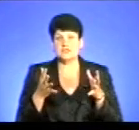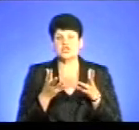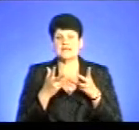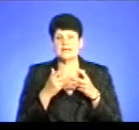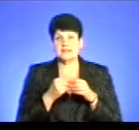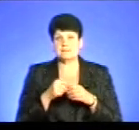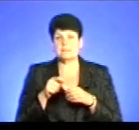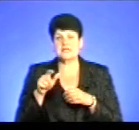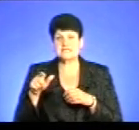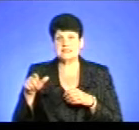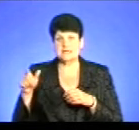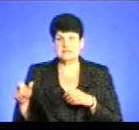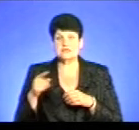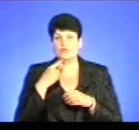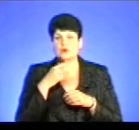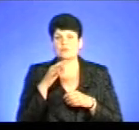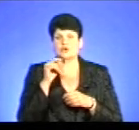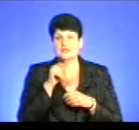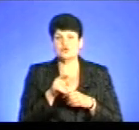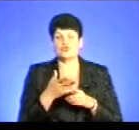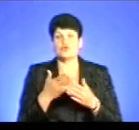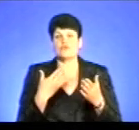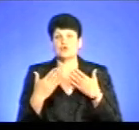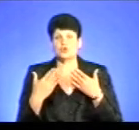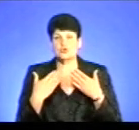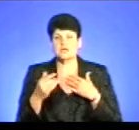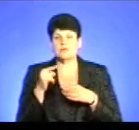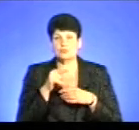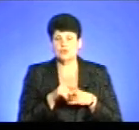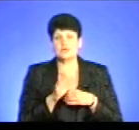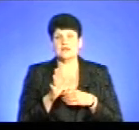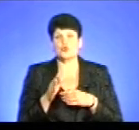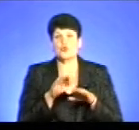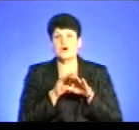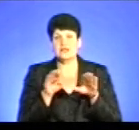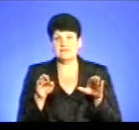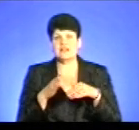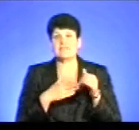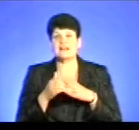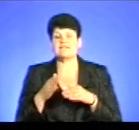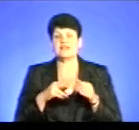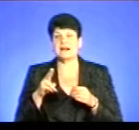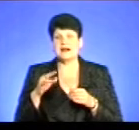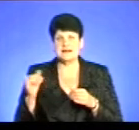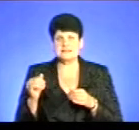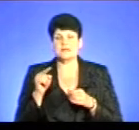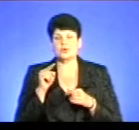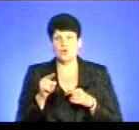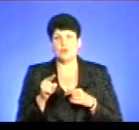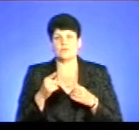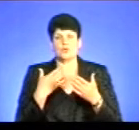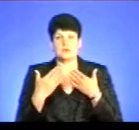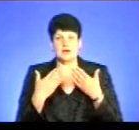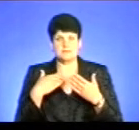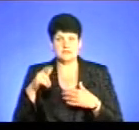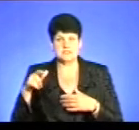пацієнтів. Це говорить про те, що його відношення, про те, його рівень кваліфікації, про те, що він сьогодні комунікабельний з пацієнтом.